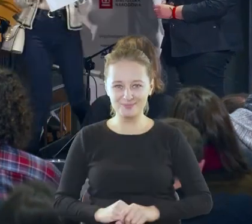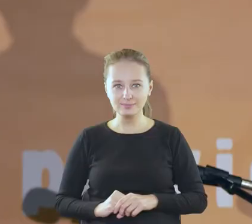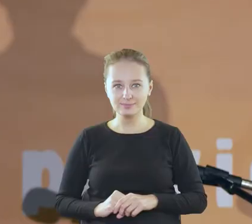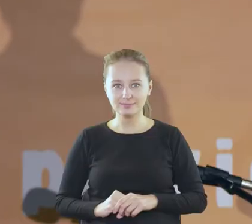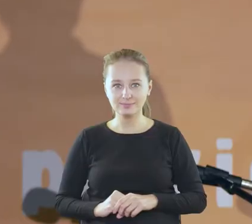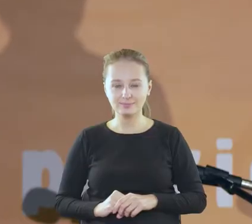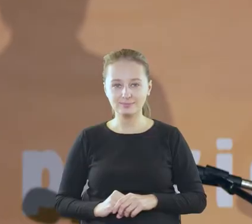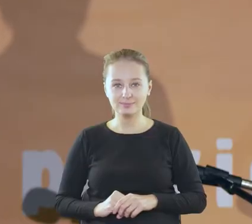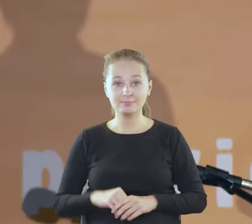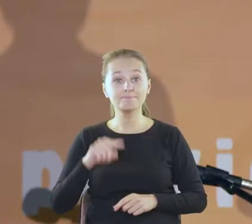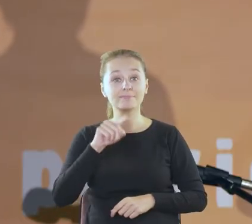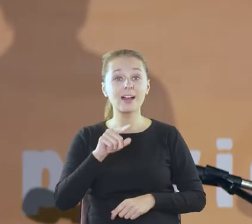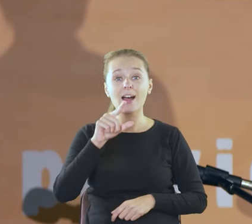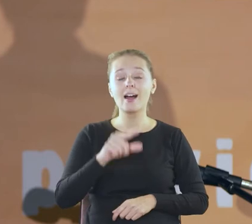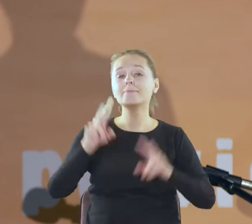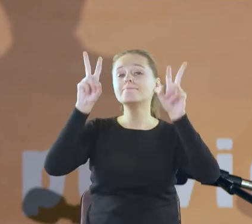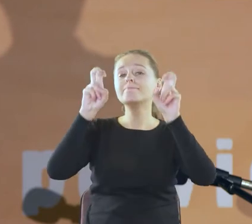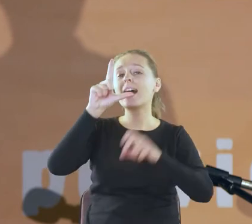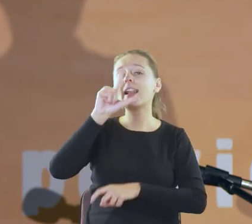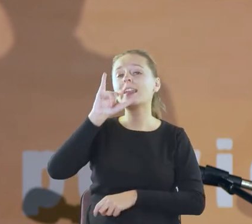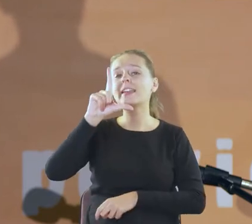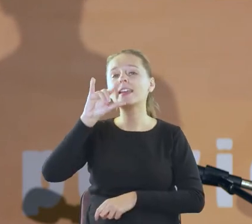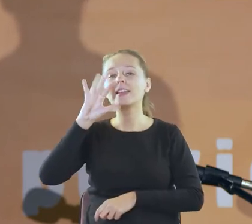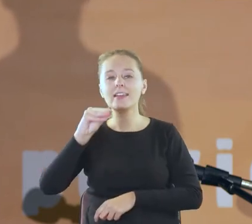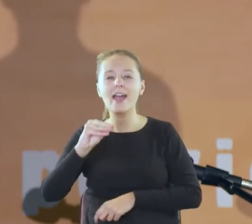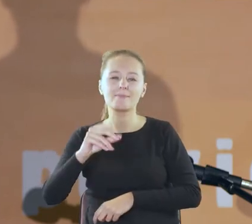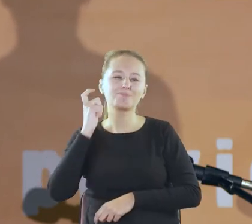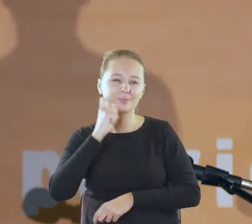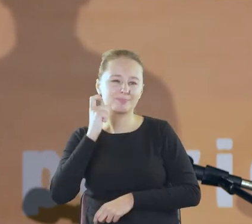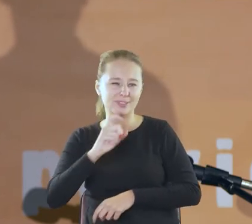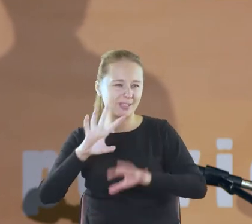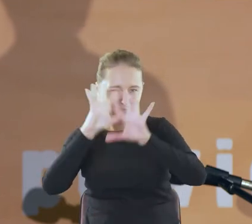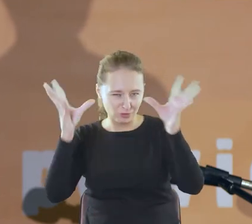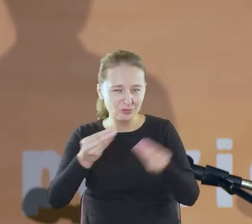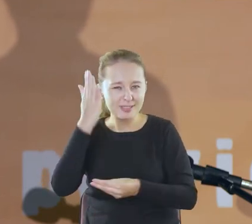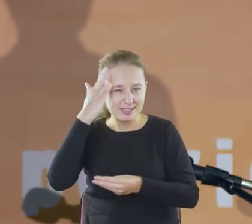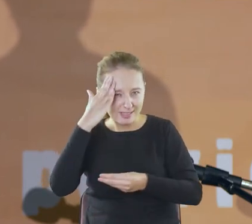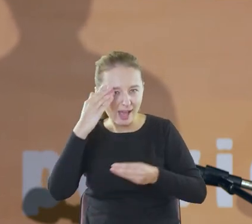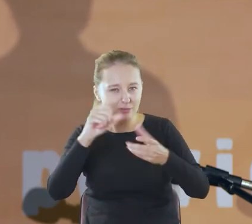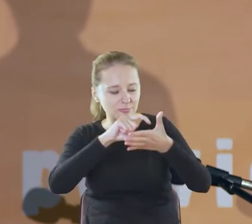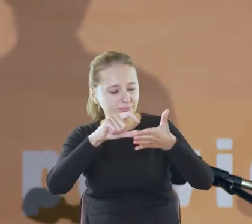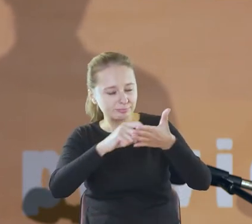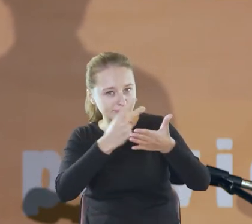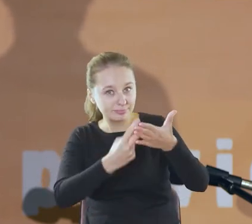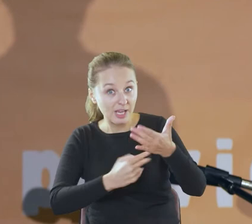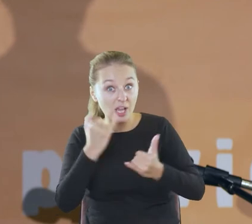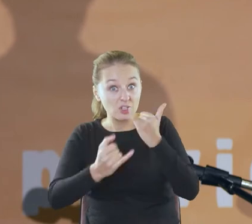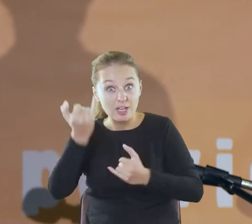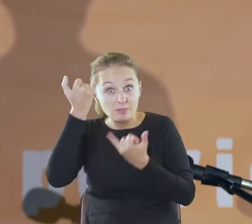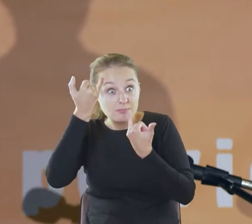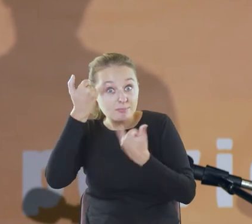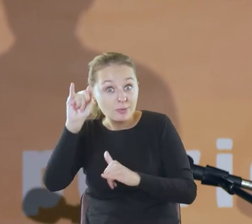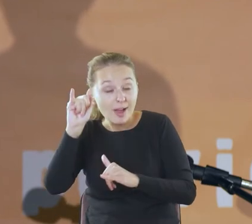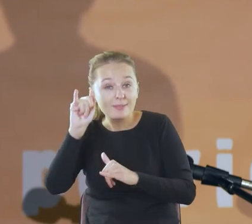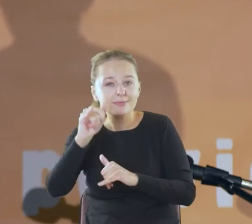Będą to lilie Adama Mickiewicza. Oczywiście Państwo wszyscy znają. Proszę śledzić tekst. Jak się pomylę, proszę wołać.